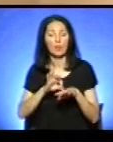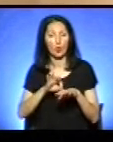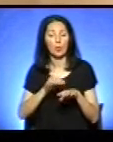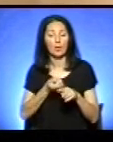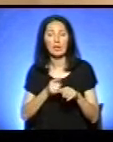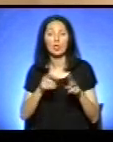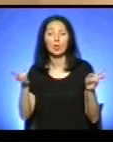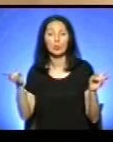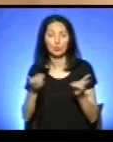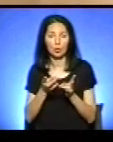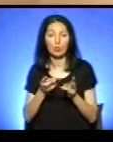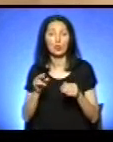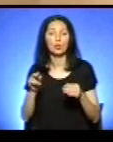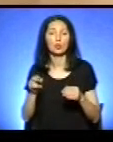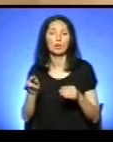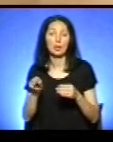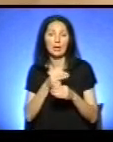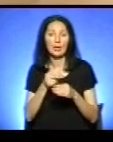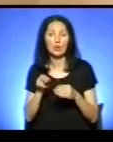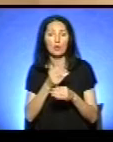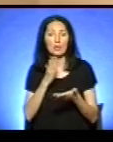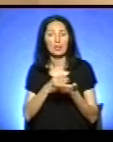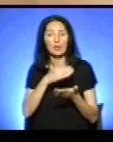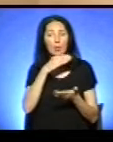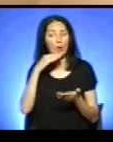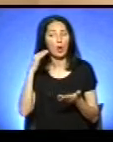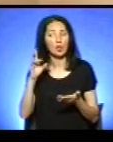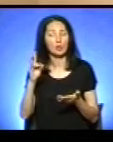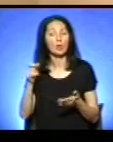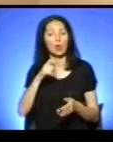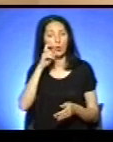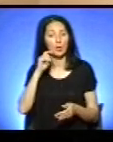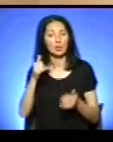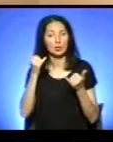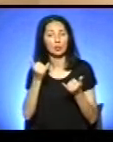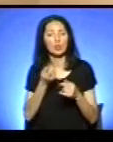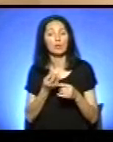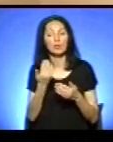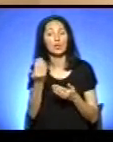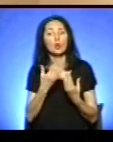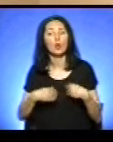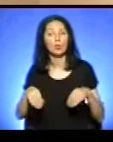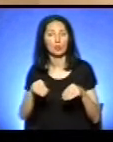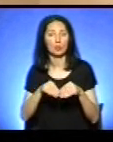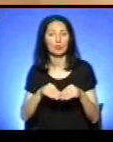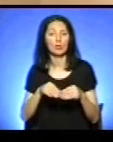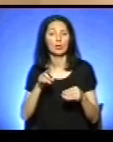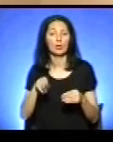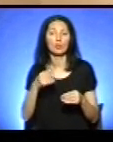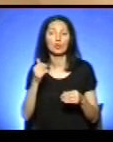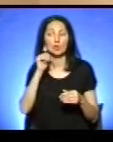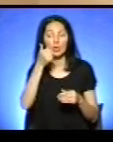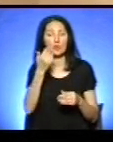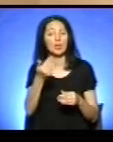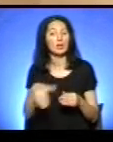потребують імунної терапії, багато на Україні. І ось сьогодні вони об'єднується, тому що їм завтра також може стати 18